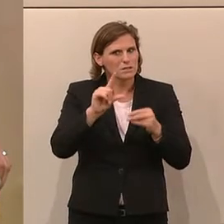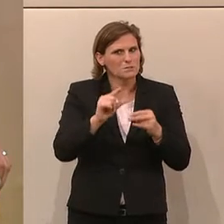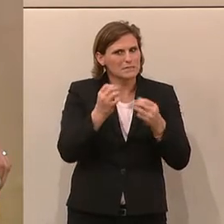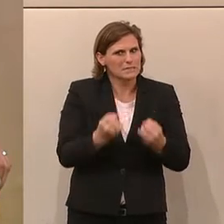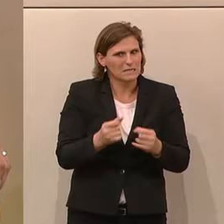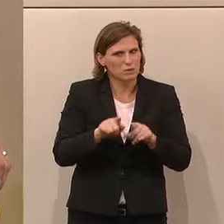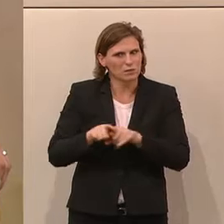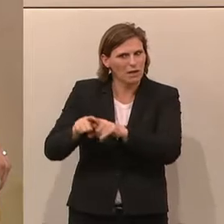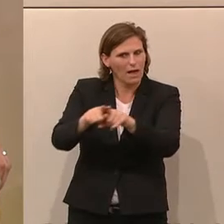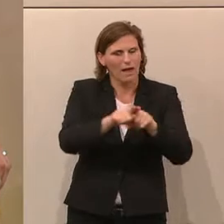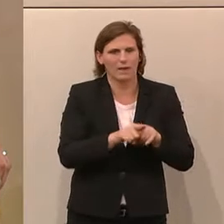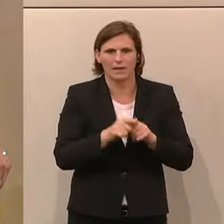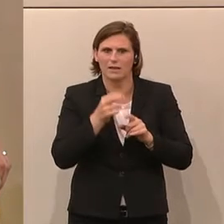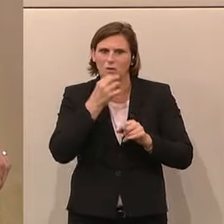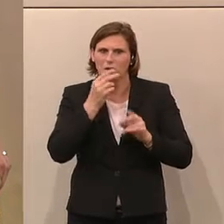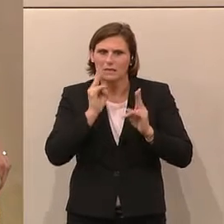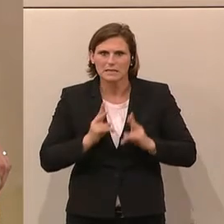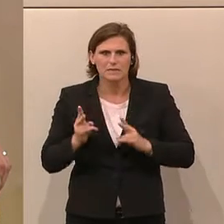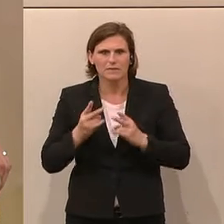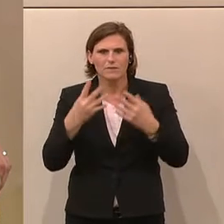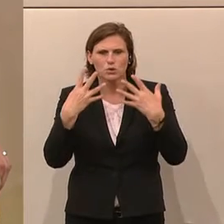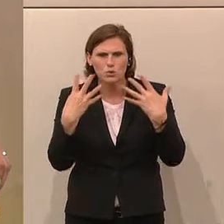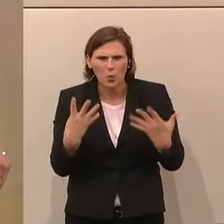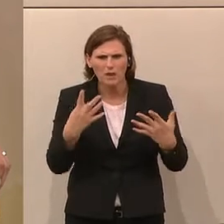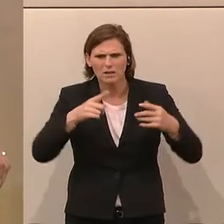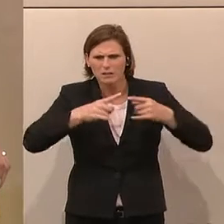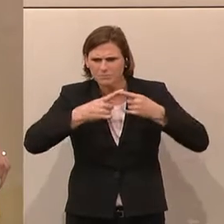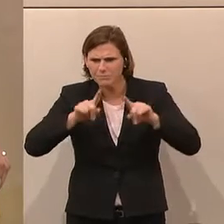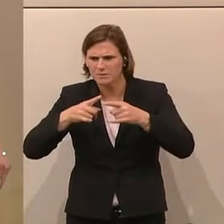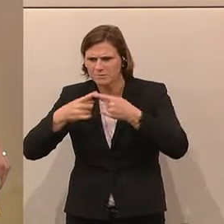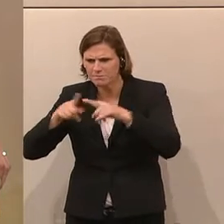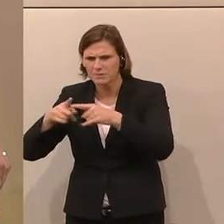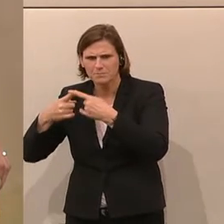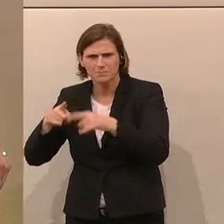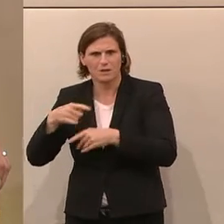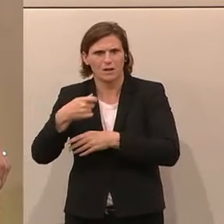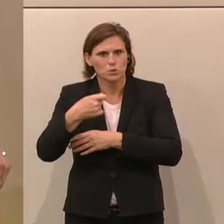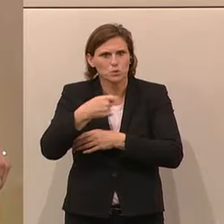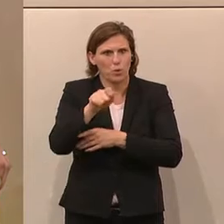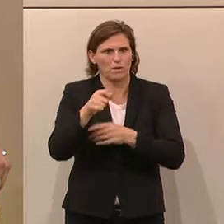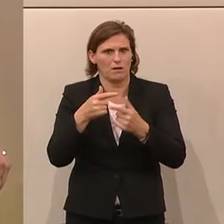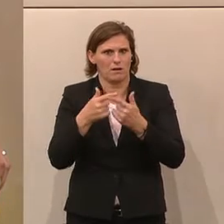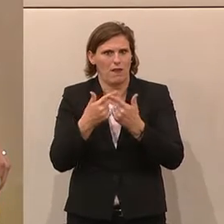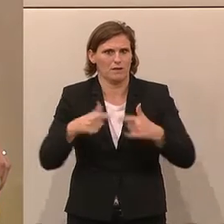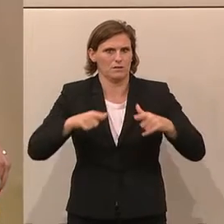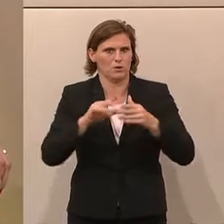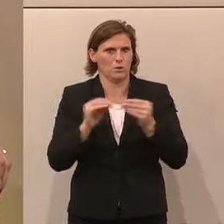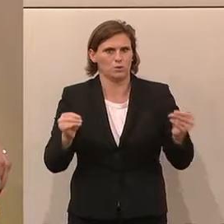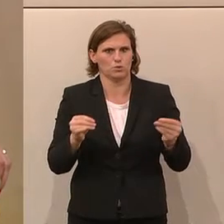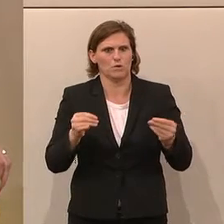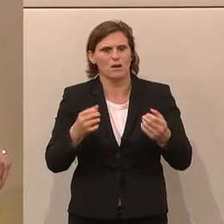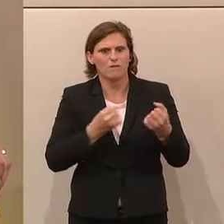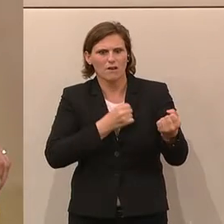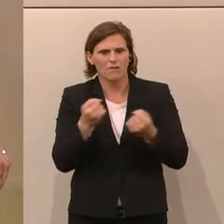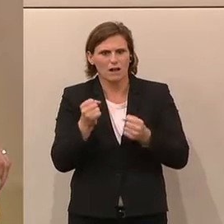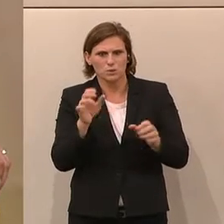die richtige Richtung. Es kann nicht sein, dass wir hier neun unterschiedliche teure Länderlösungen haben und einen Verwaltungsdschungel. Es muss